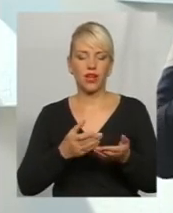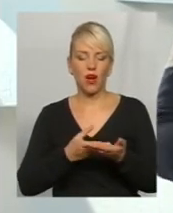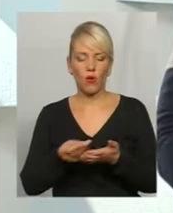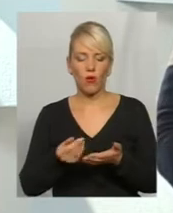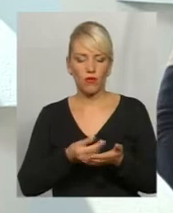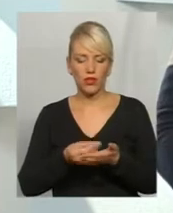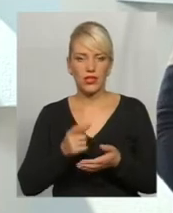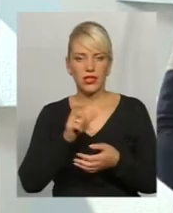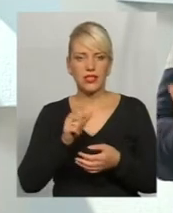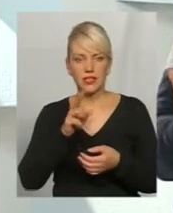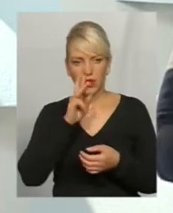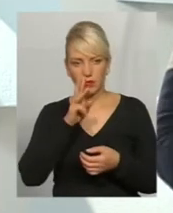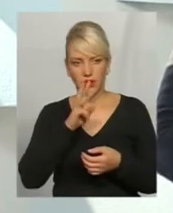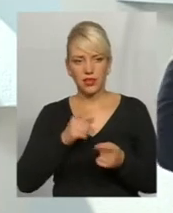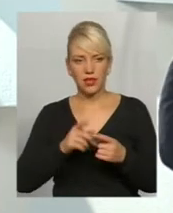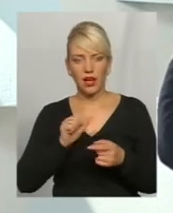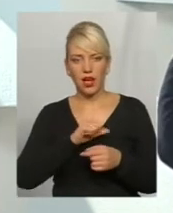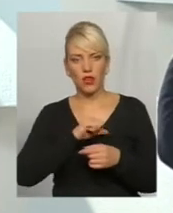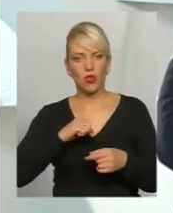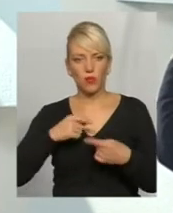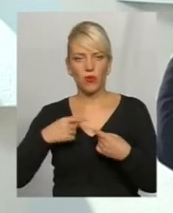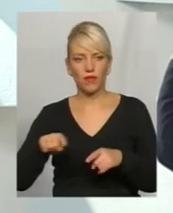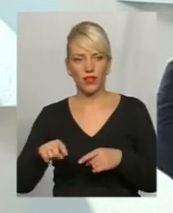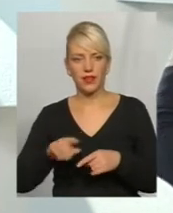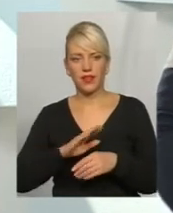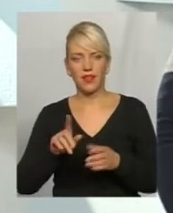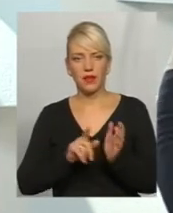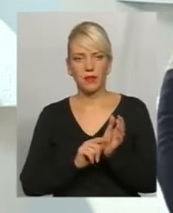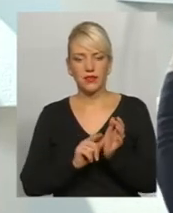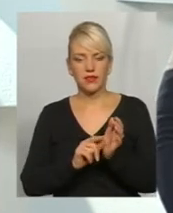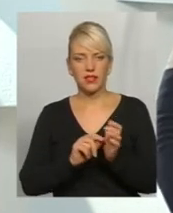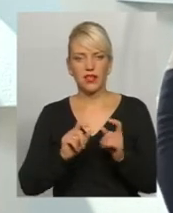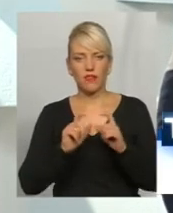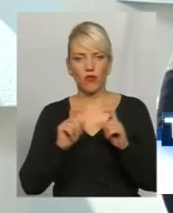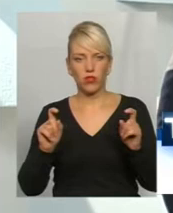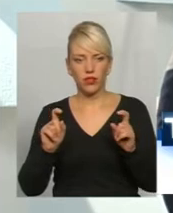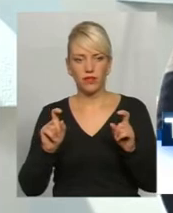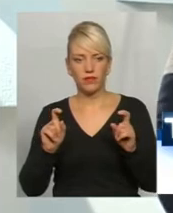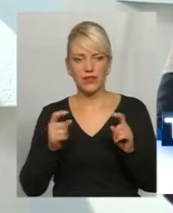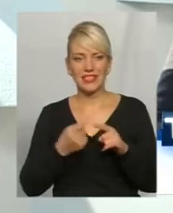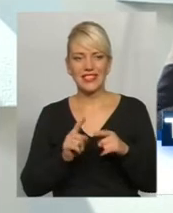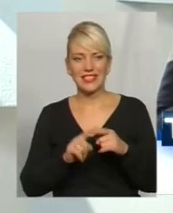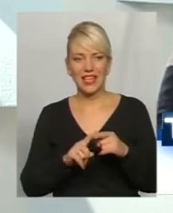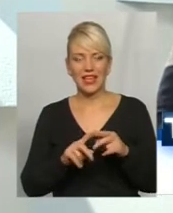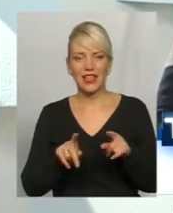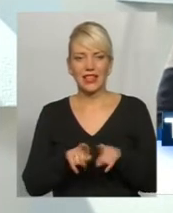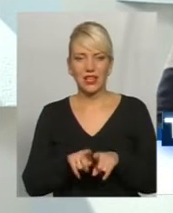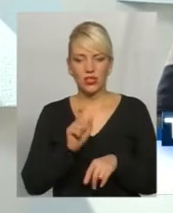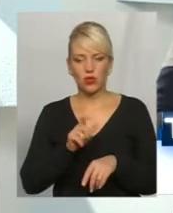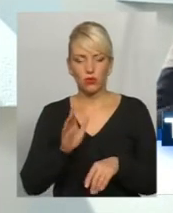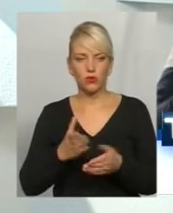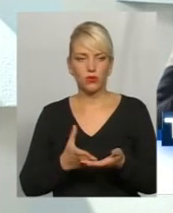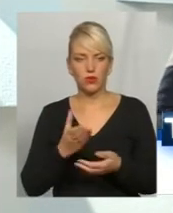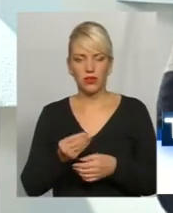добровільні пенсійні фонди, це теж люди будуть сплач.